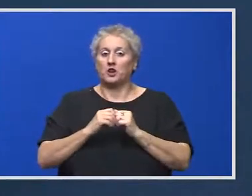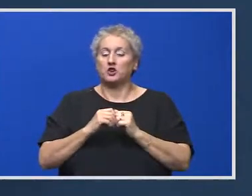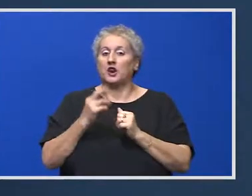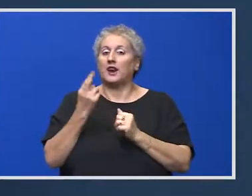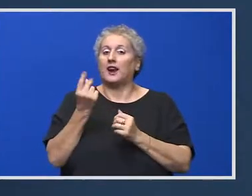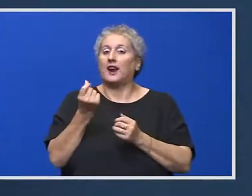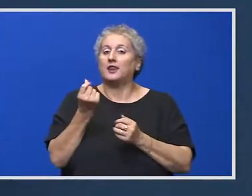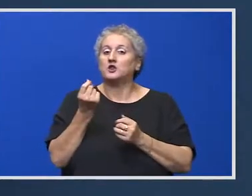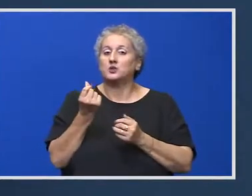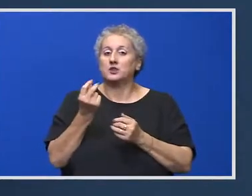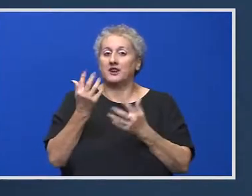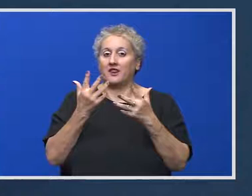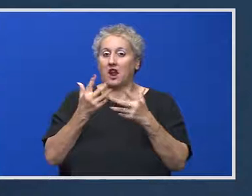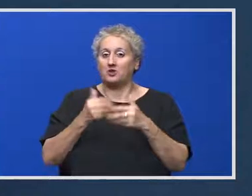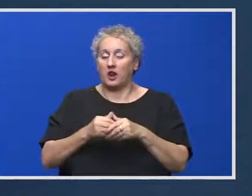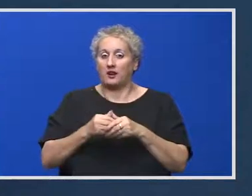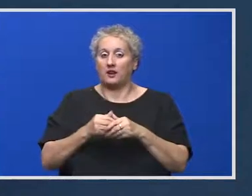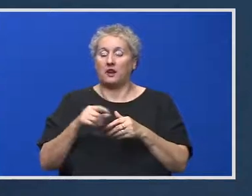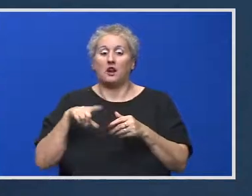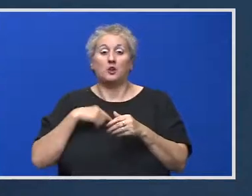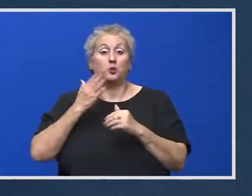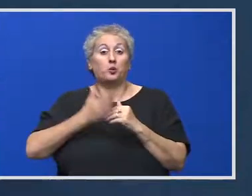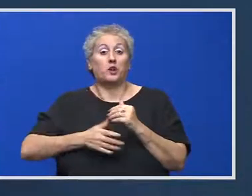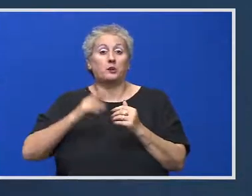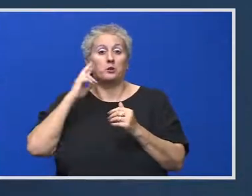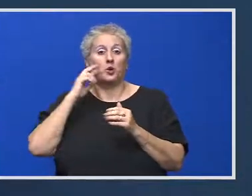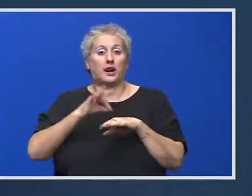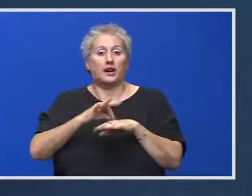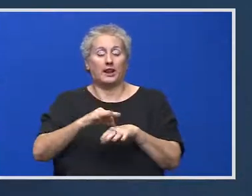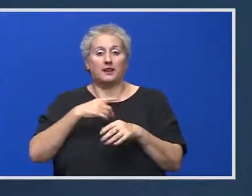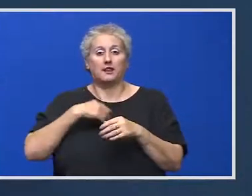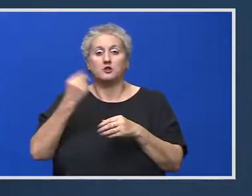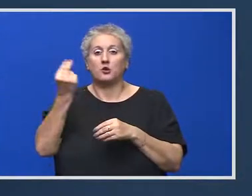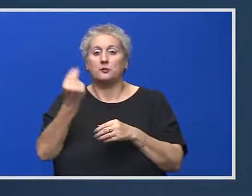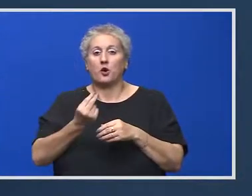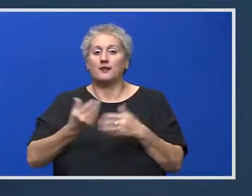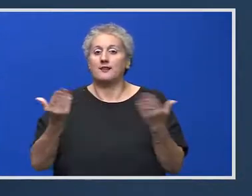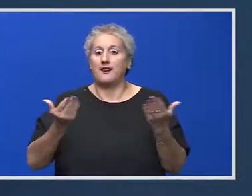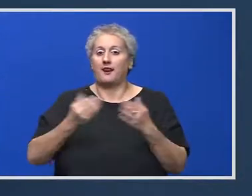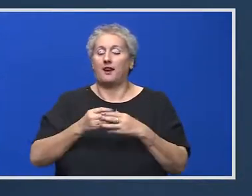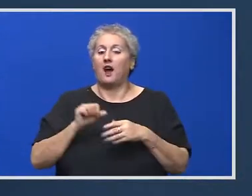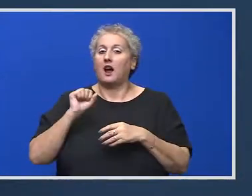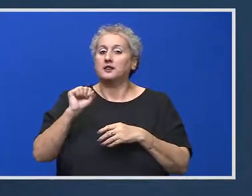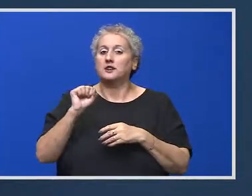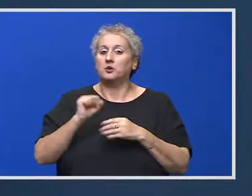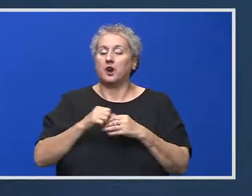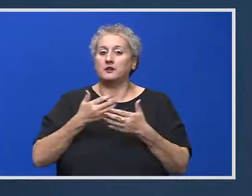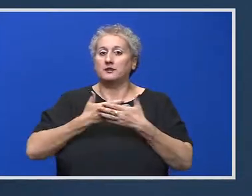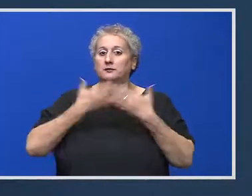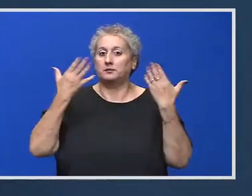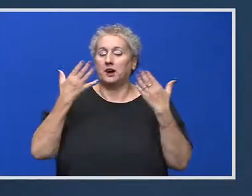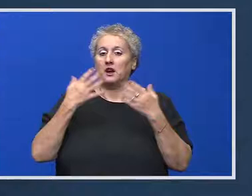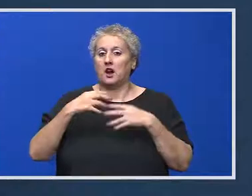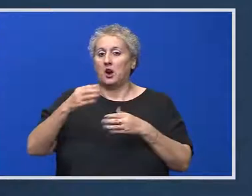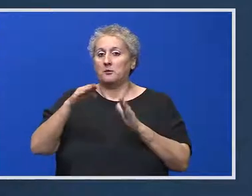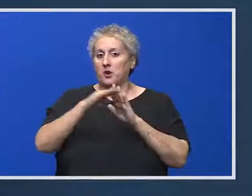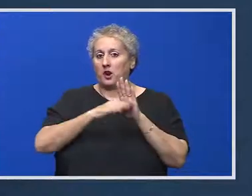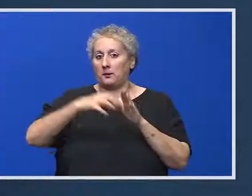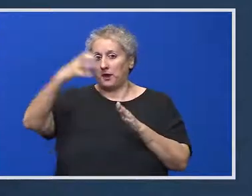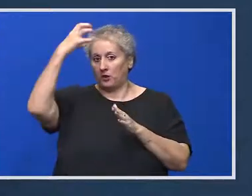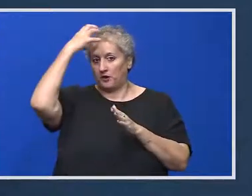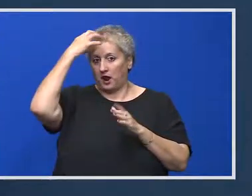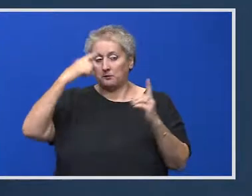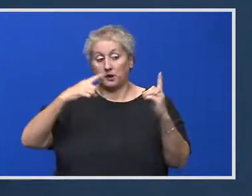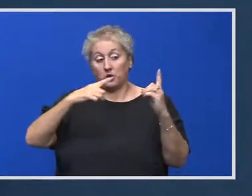financiare. Este, nu în ultimul rând, un proiect care asigură coerența între un program de guvernare, care are